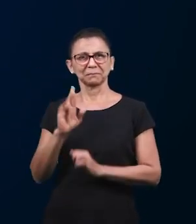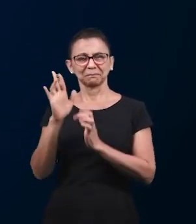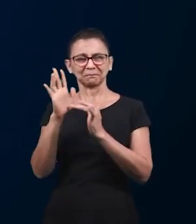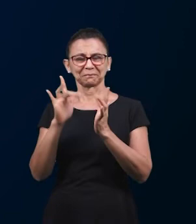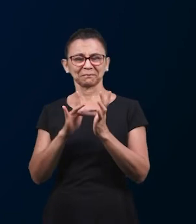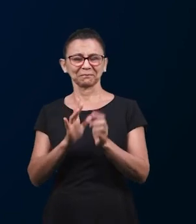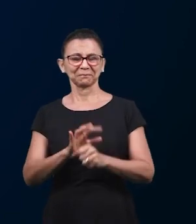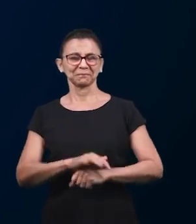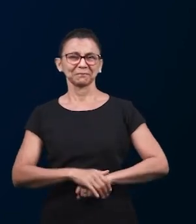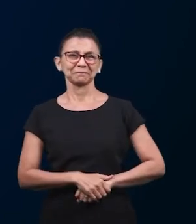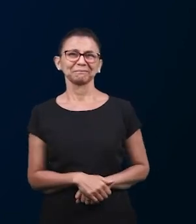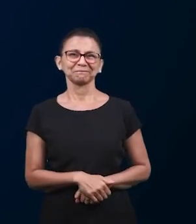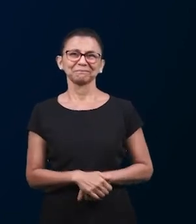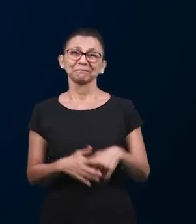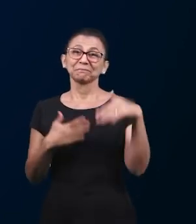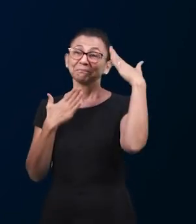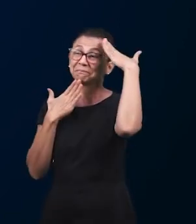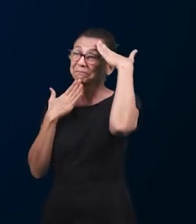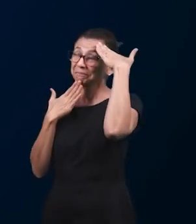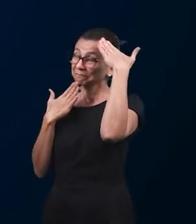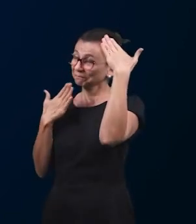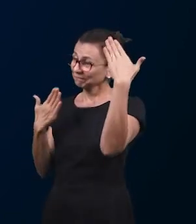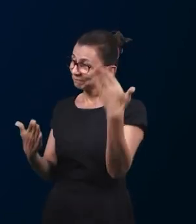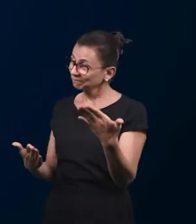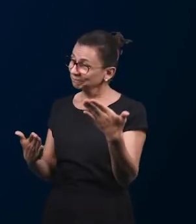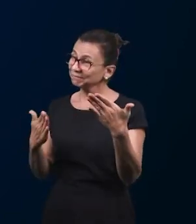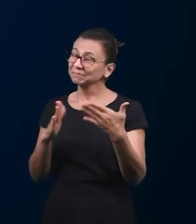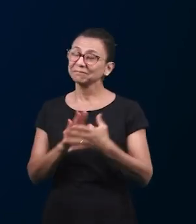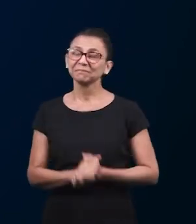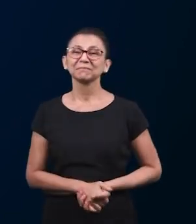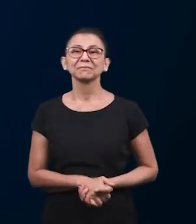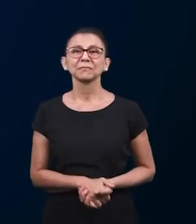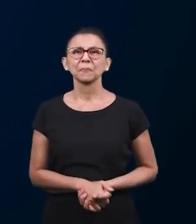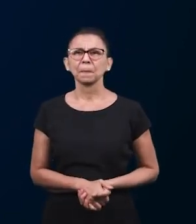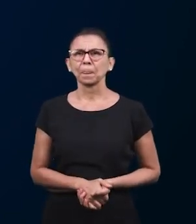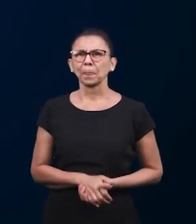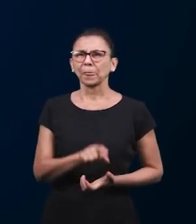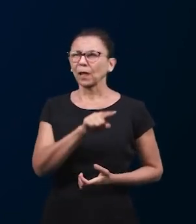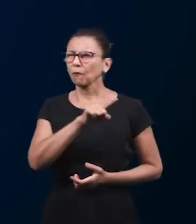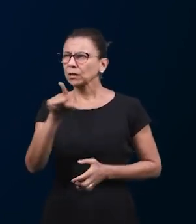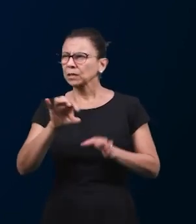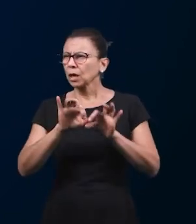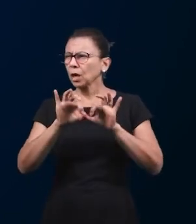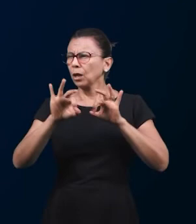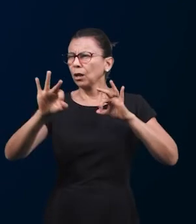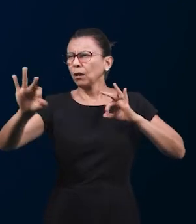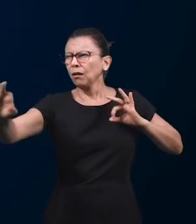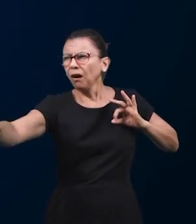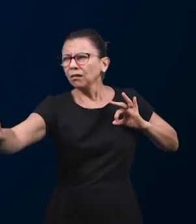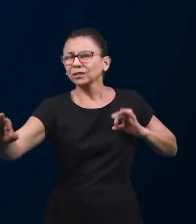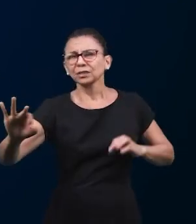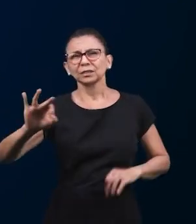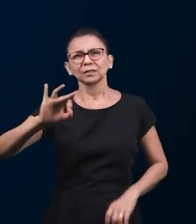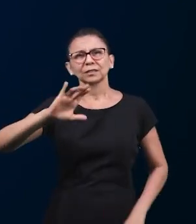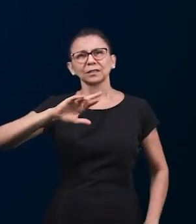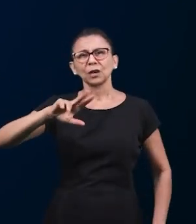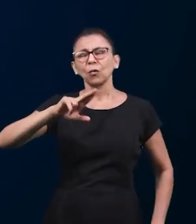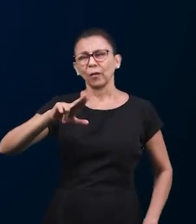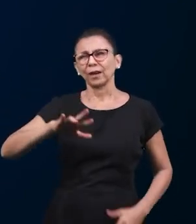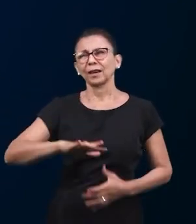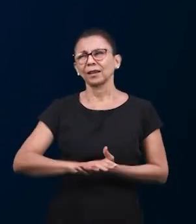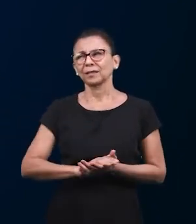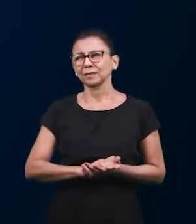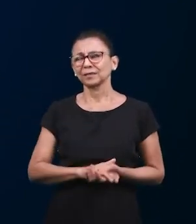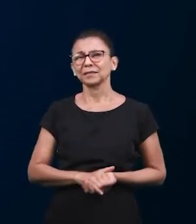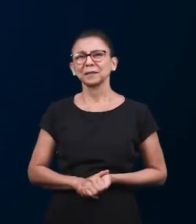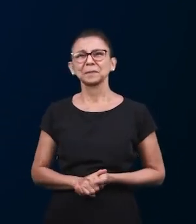мир Господа Иисуса благодарим вас брат Фернандо вы недалеки от нас мы не находимся далеко